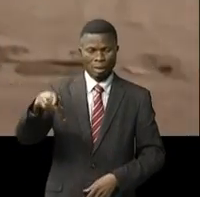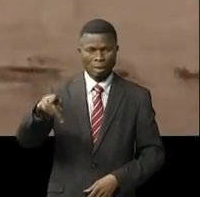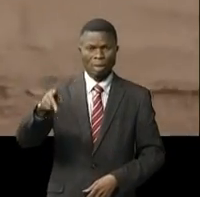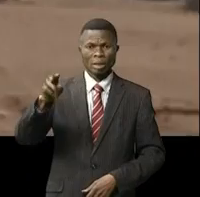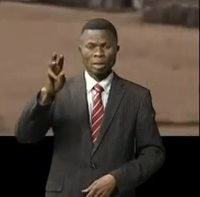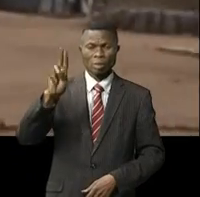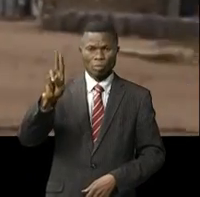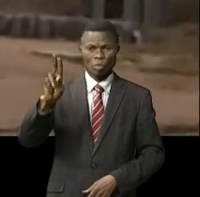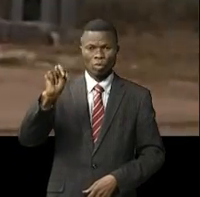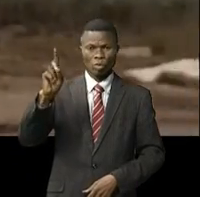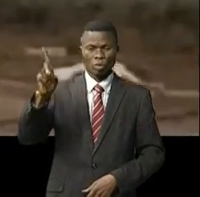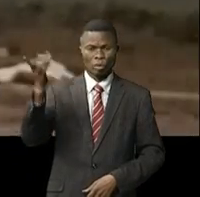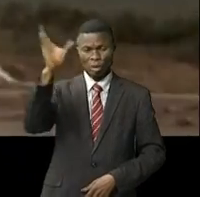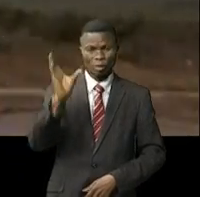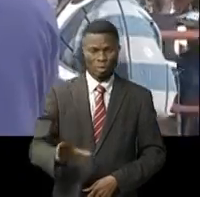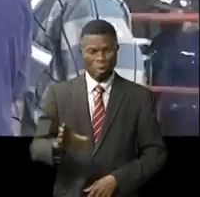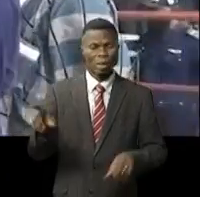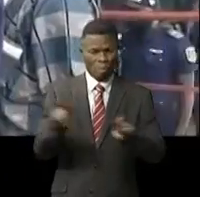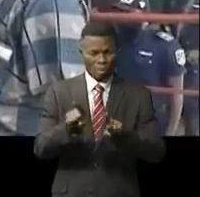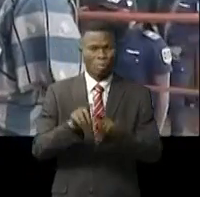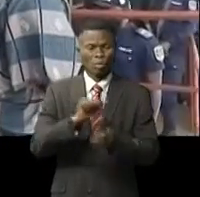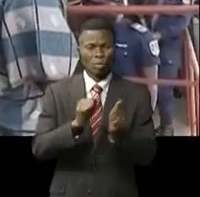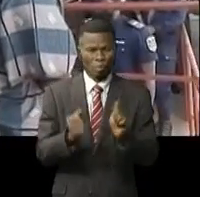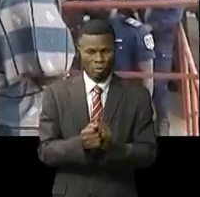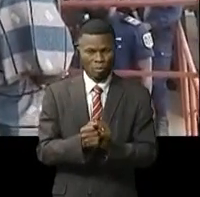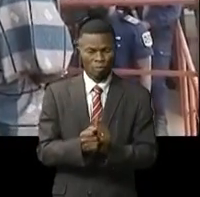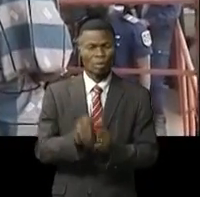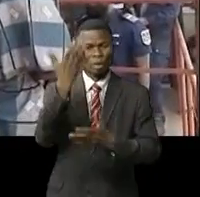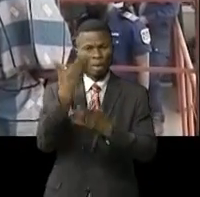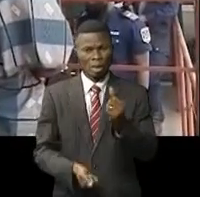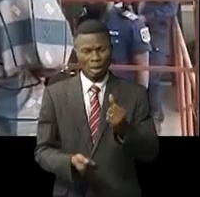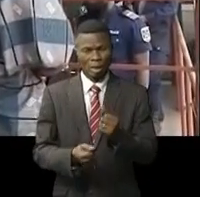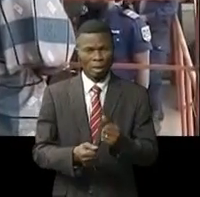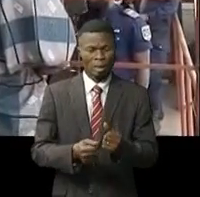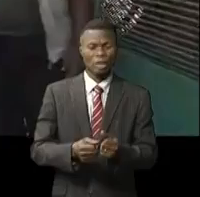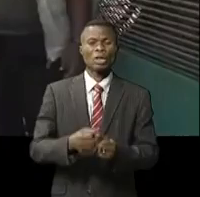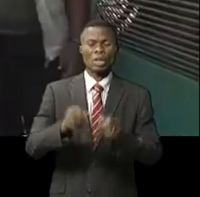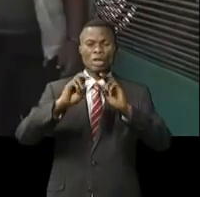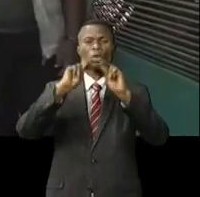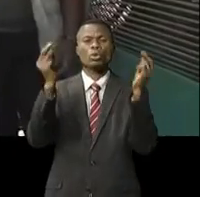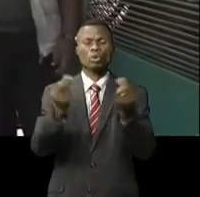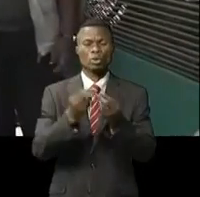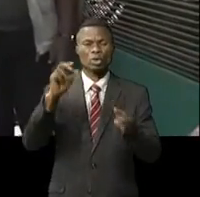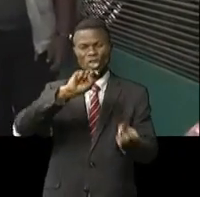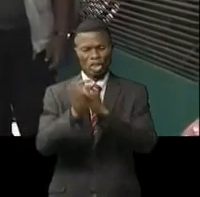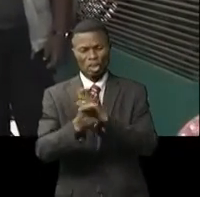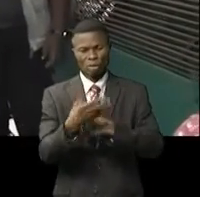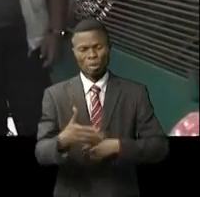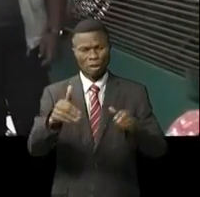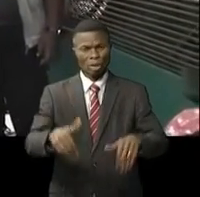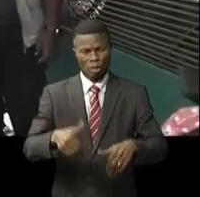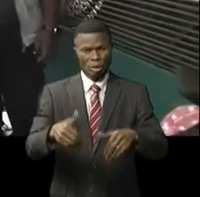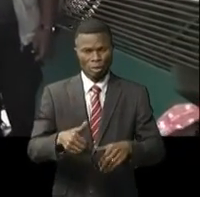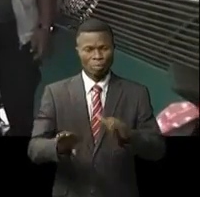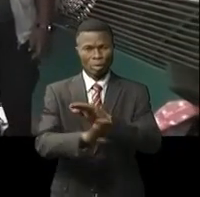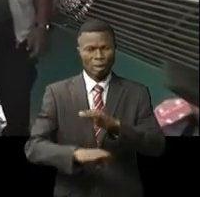central la réalité est quasi la même. Ajoutez à cela l'absence d'une usine de transformation de produits agricoles. Seule